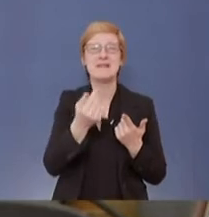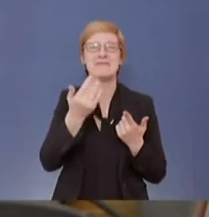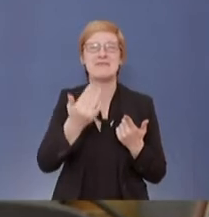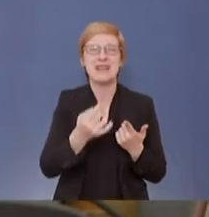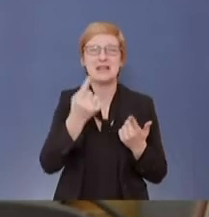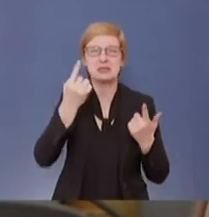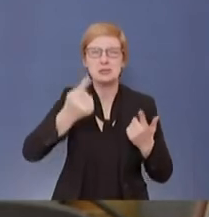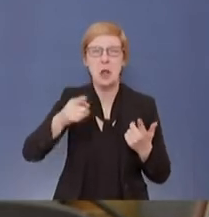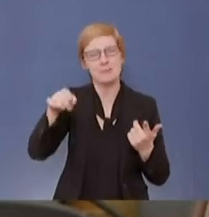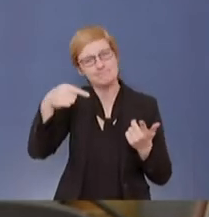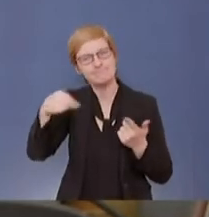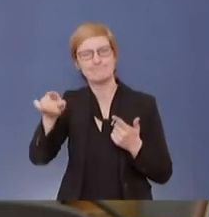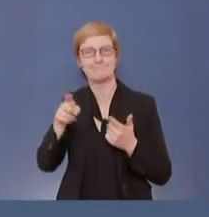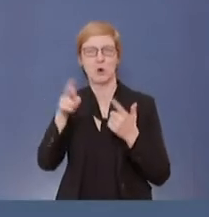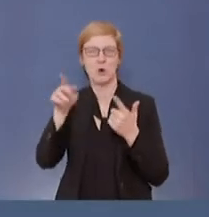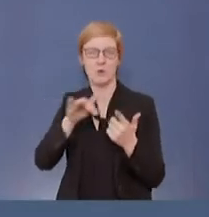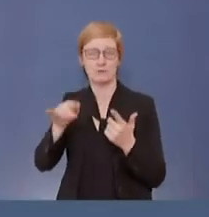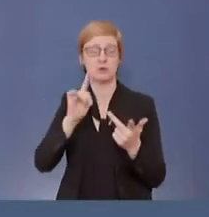Bußgeldern?